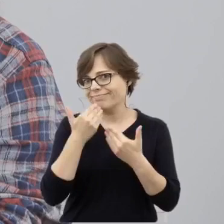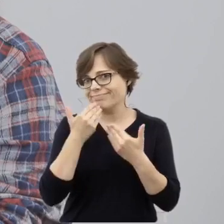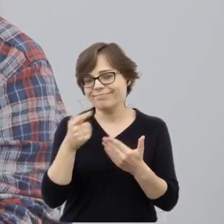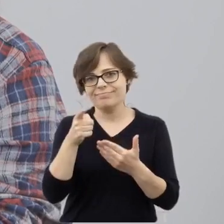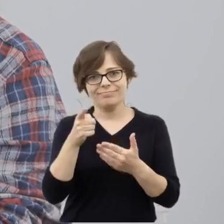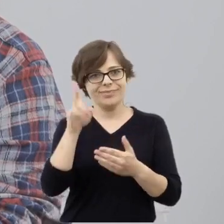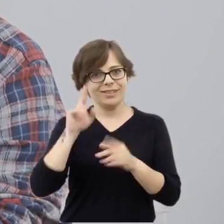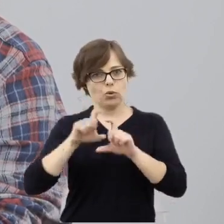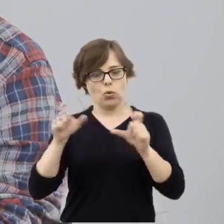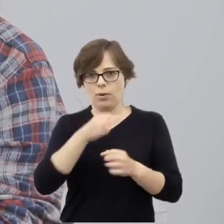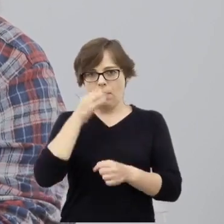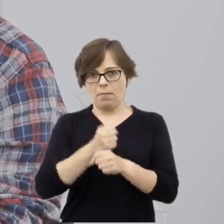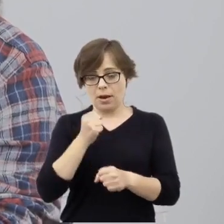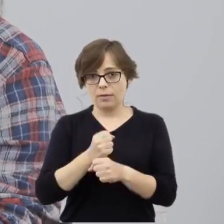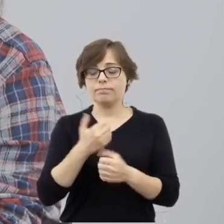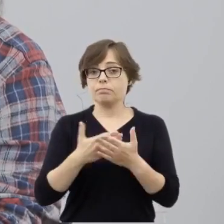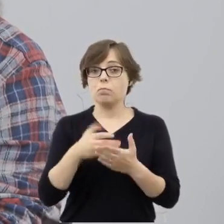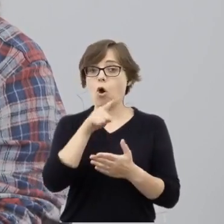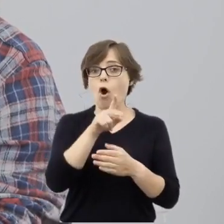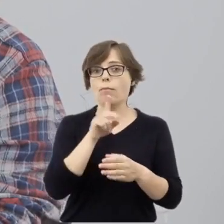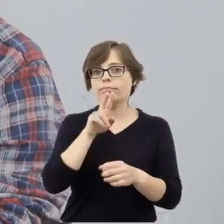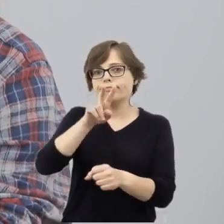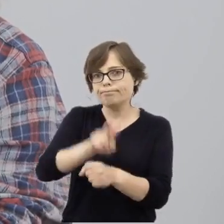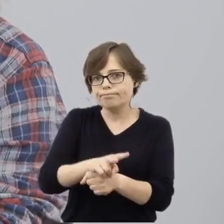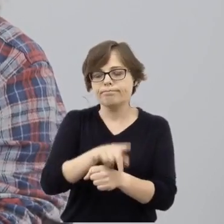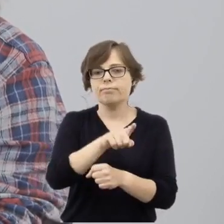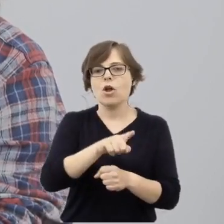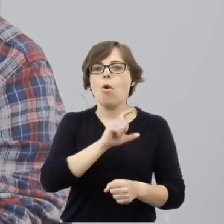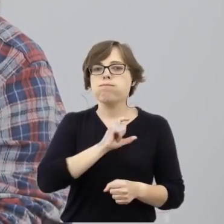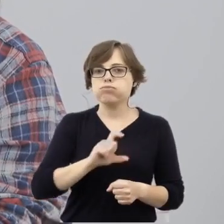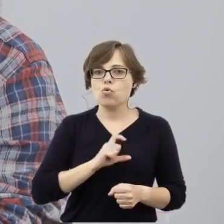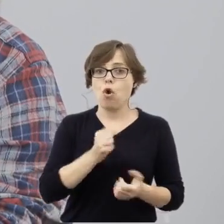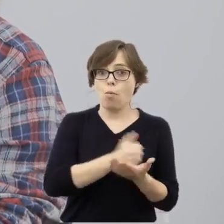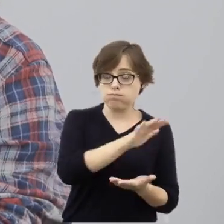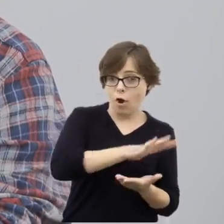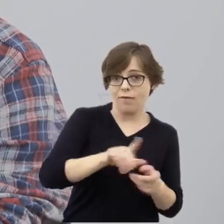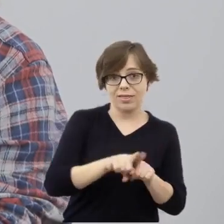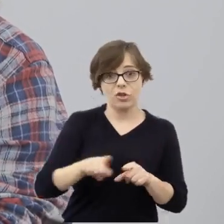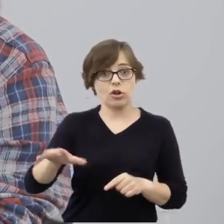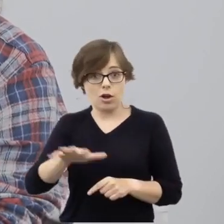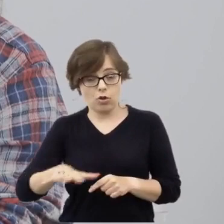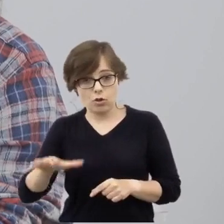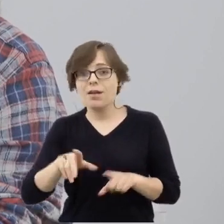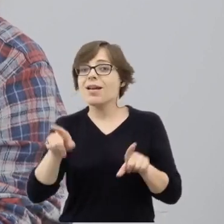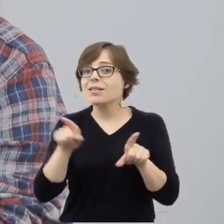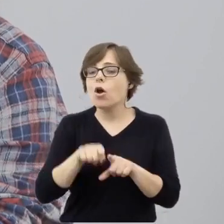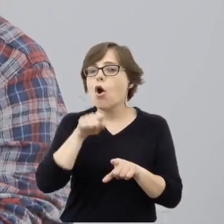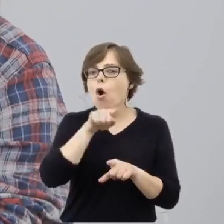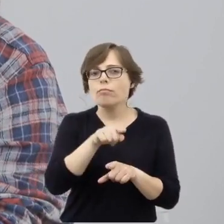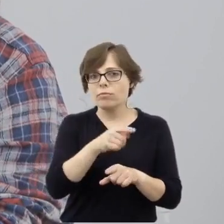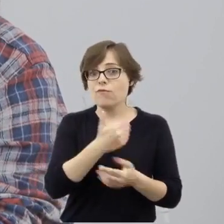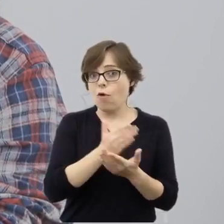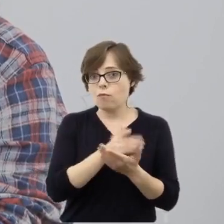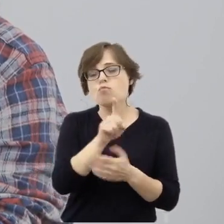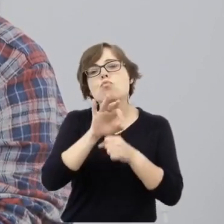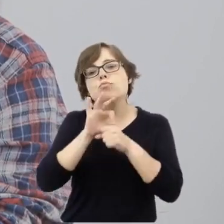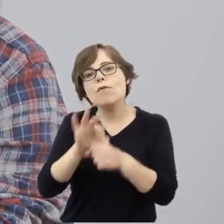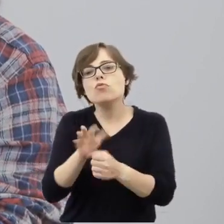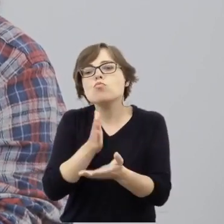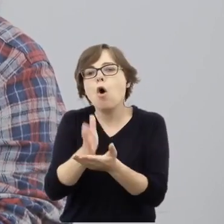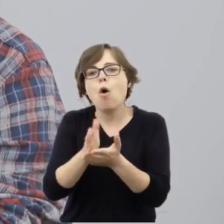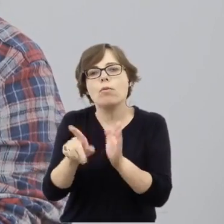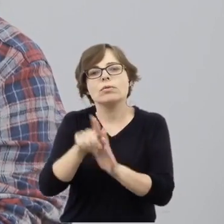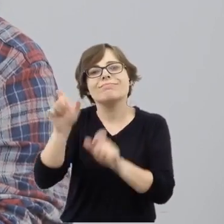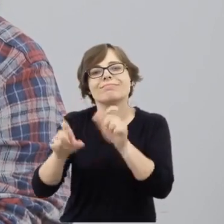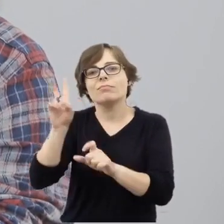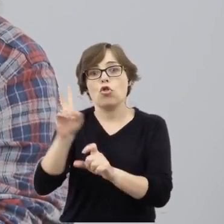Kontrolowały powiatowe i regionalne biura, ale też prowadziły różnego rodzaju pomoc dla ocalałych. W związku z czym